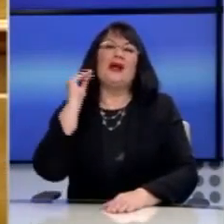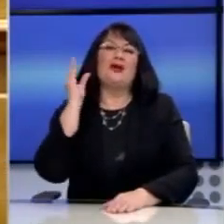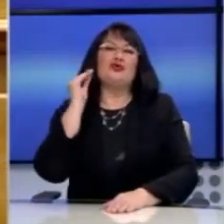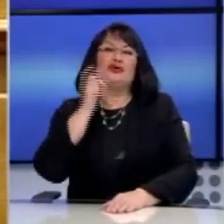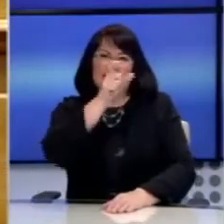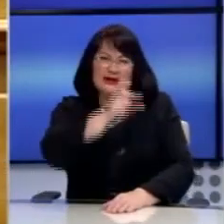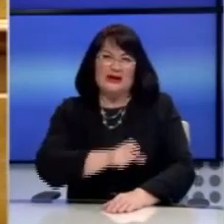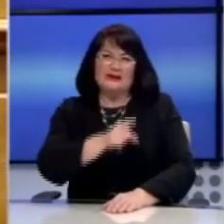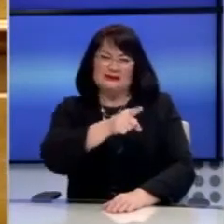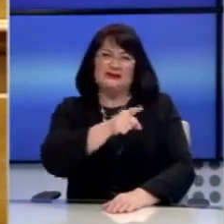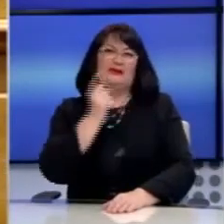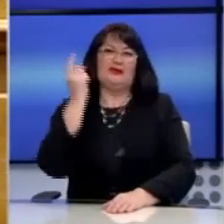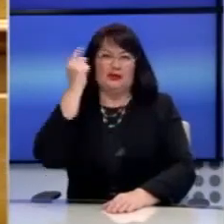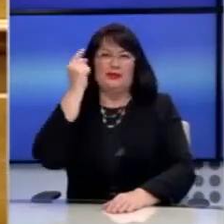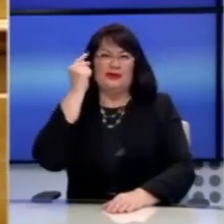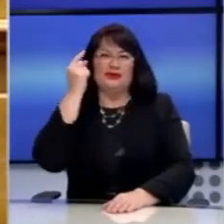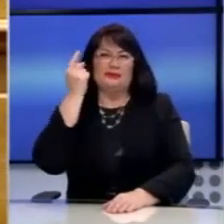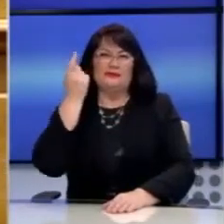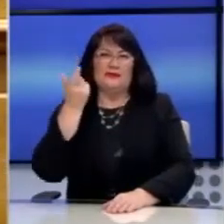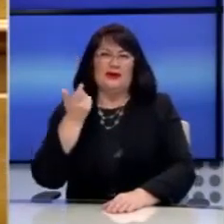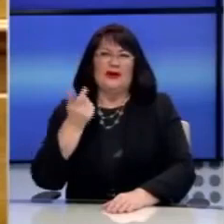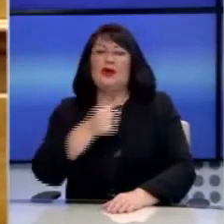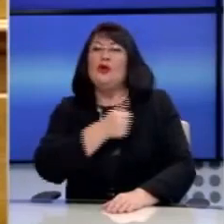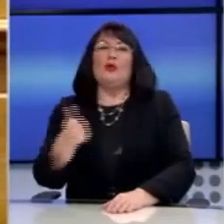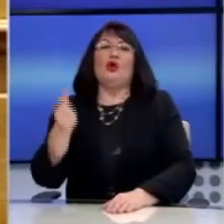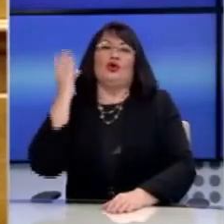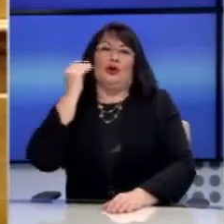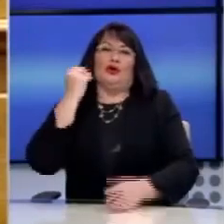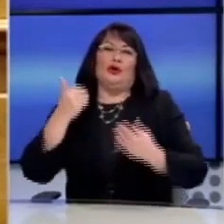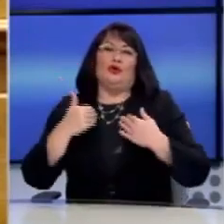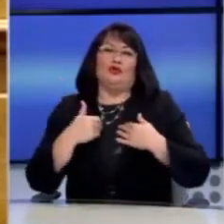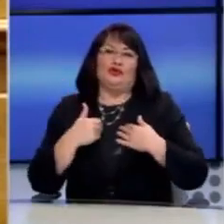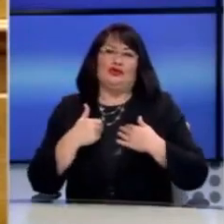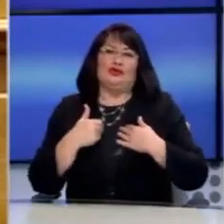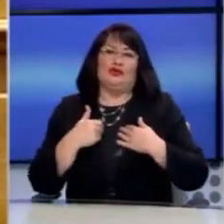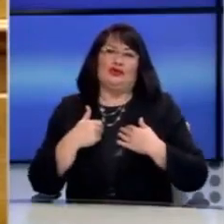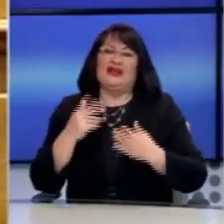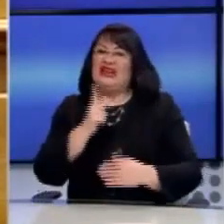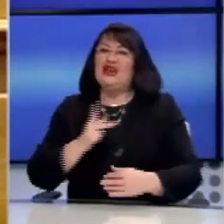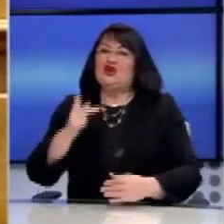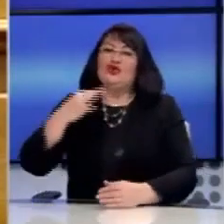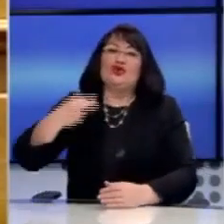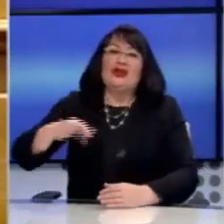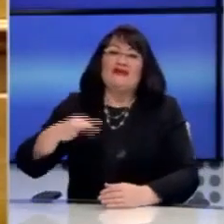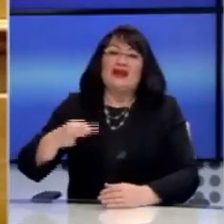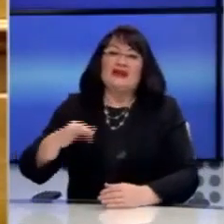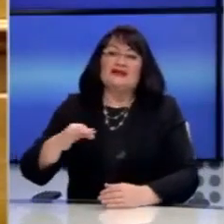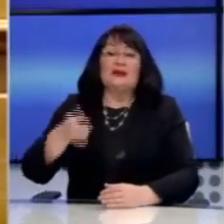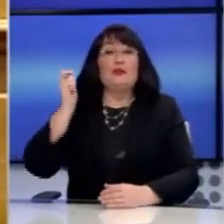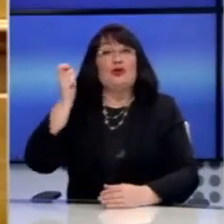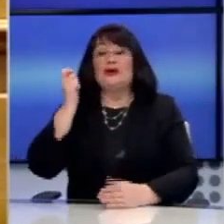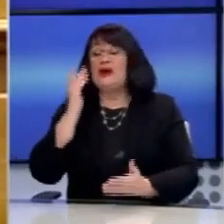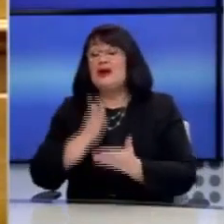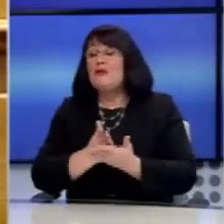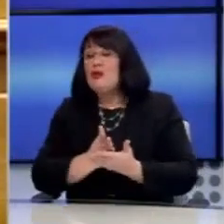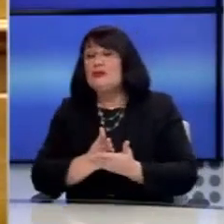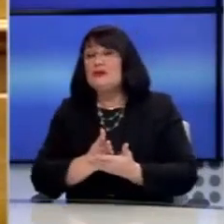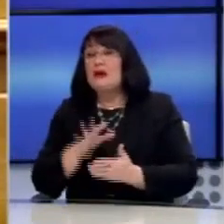εσείς. Δεν θεωρώ ότι δεν θέλω να διεκδικήσω δάφνες κοινωνικής ευαισθησίας. Είναι θέμα πολιτικών επιλογών.